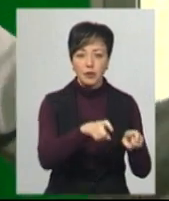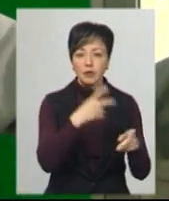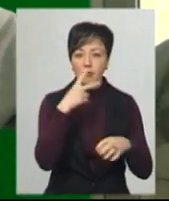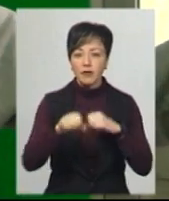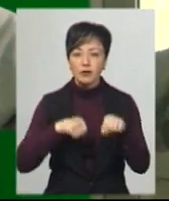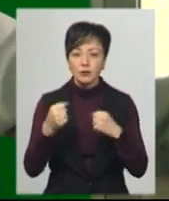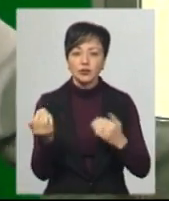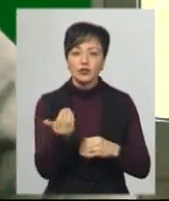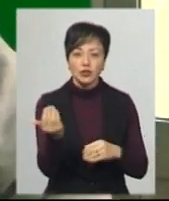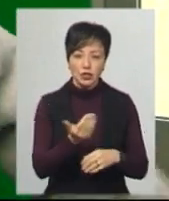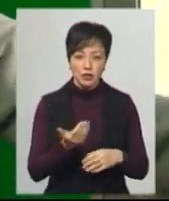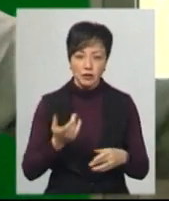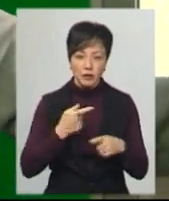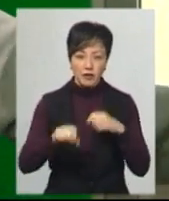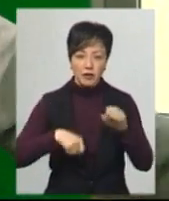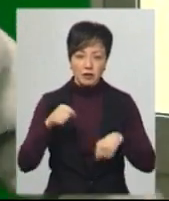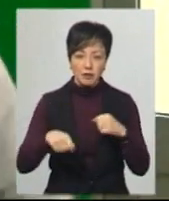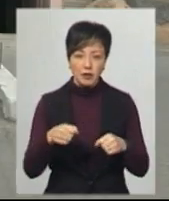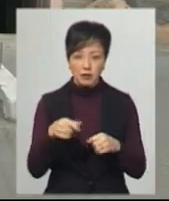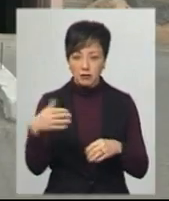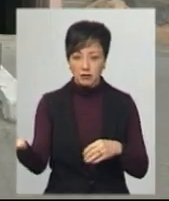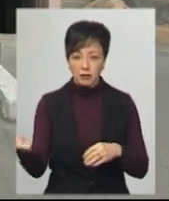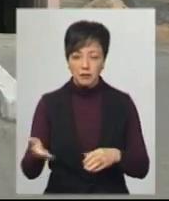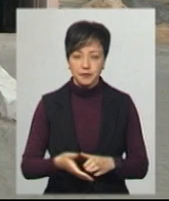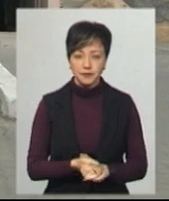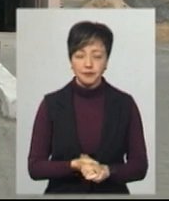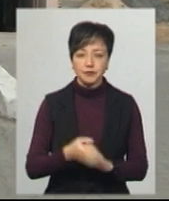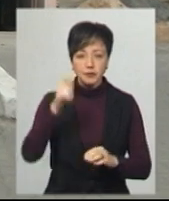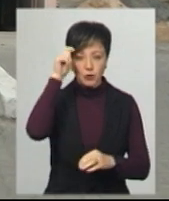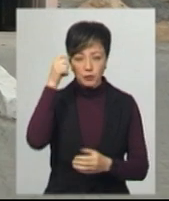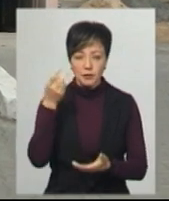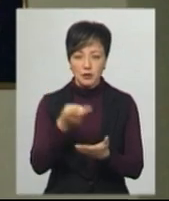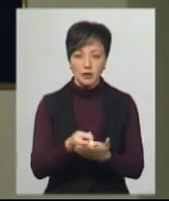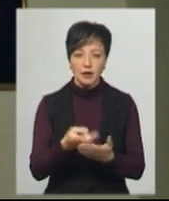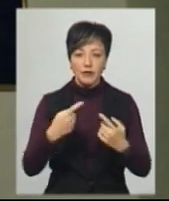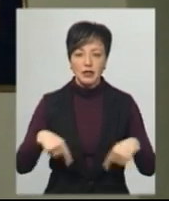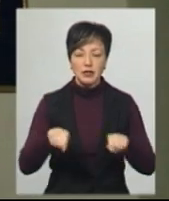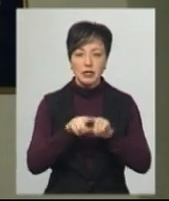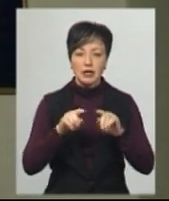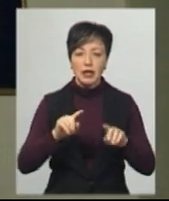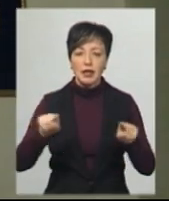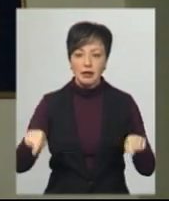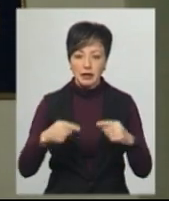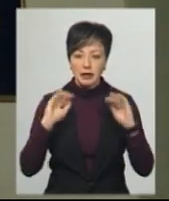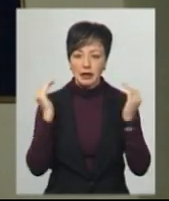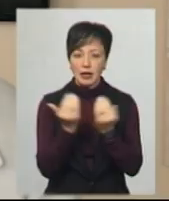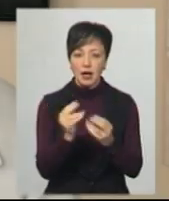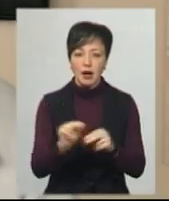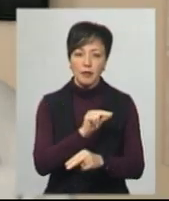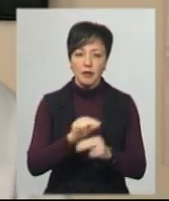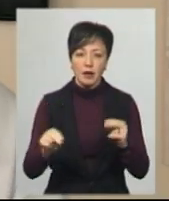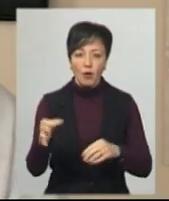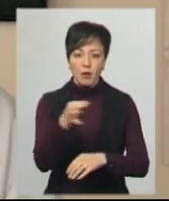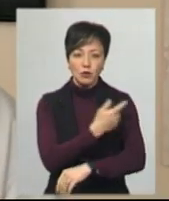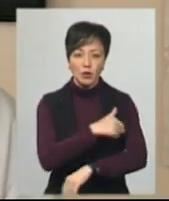лісапед, якийсь той лісапед, що він їхав, стоїть десь на обочині. Наразі хлопчик перебуває в відділенні інтенсивної терапії Хмельницької обласної лікарні,